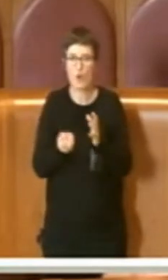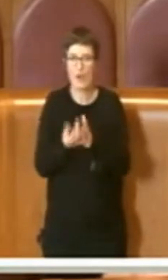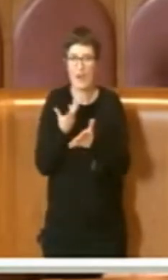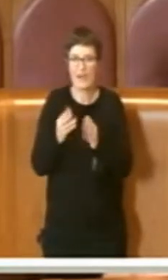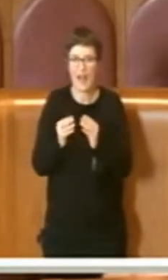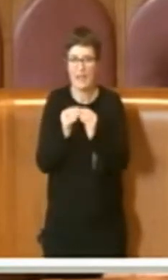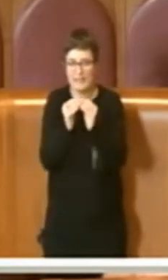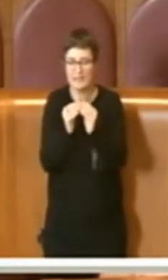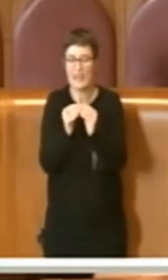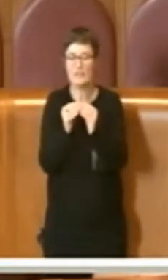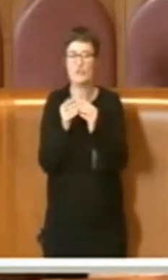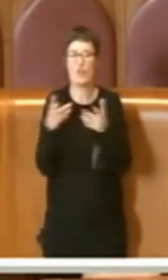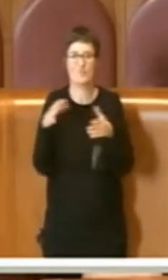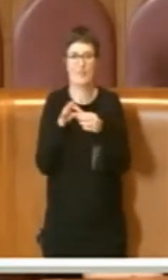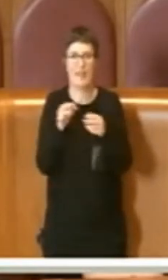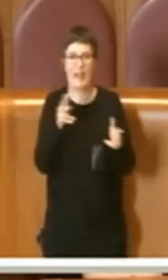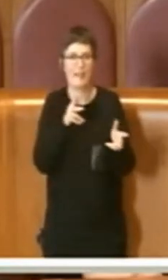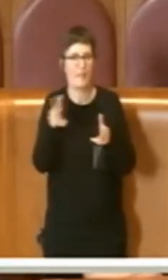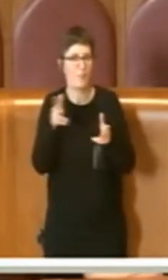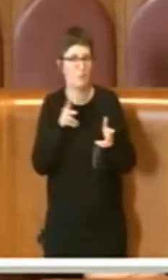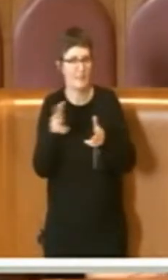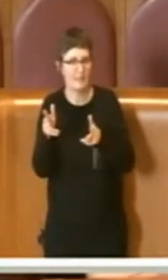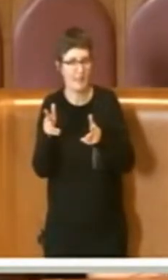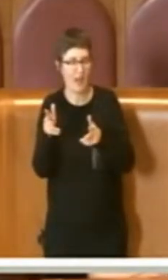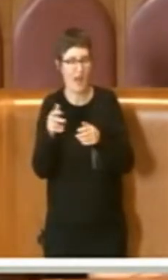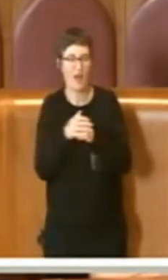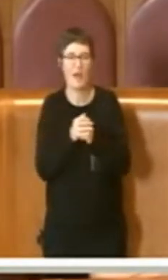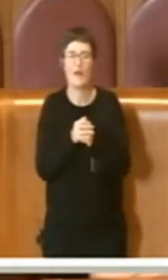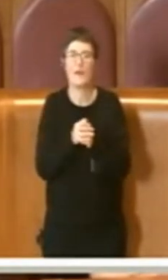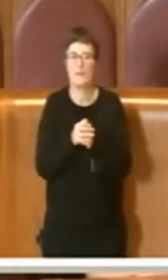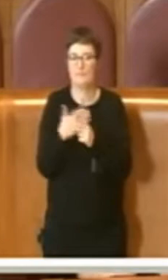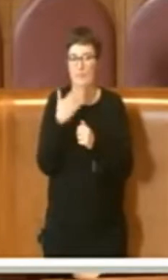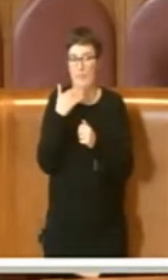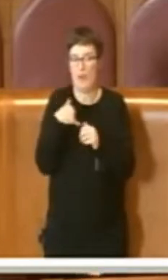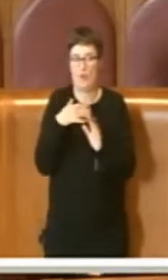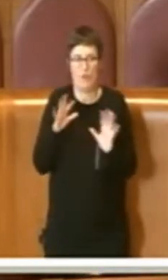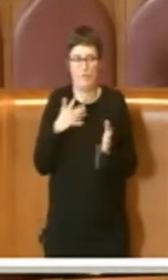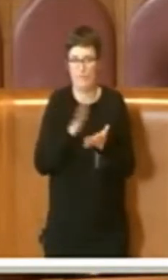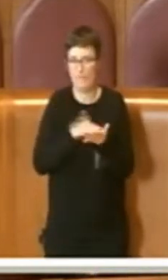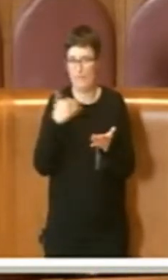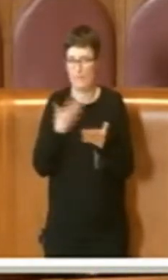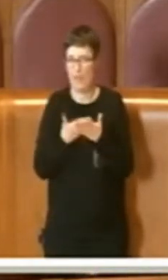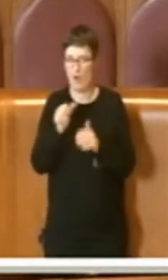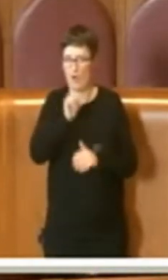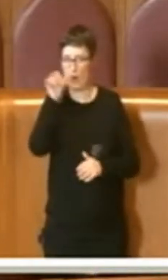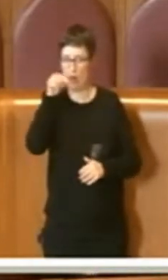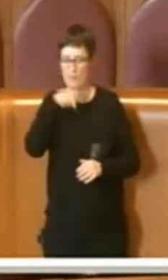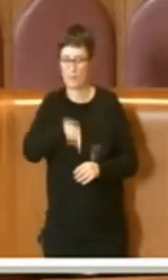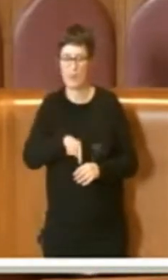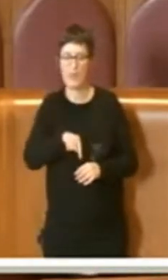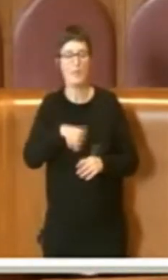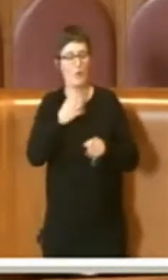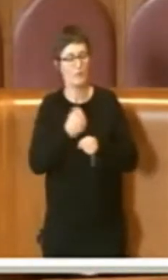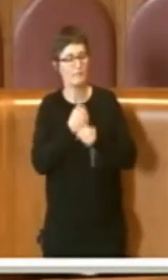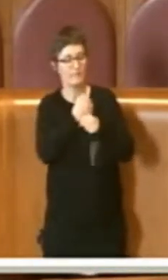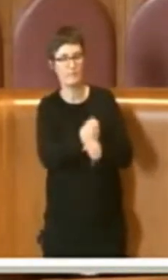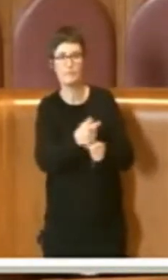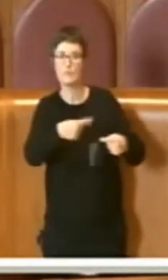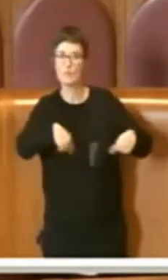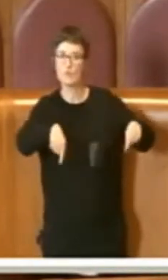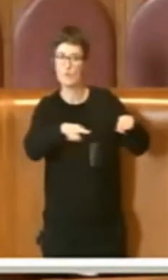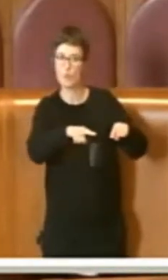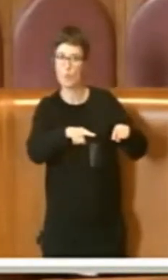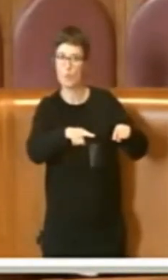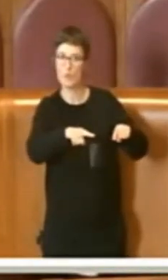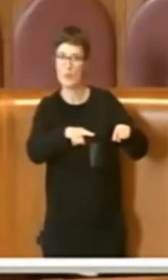legate alla mobilità che per noi sono prioritarie e demandiamo all'aggiunta tutte le attività successive